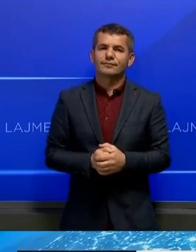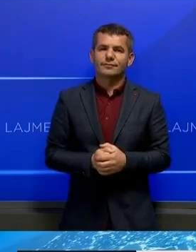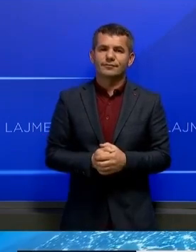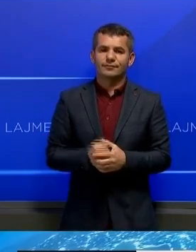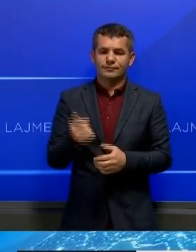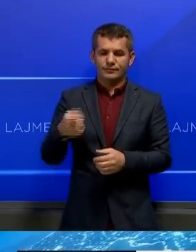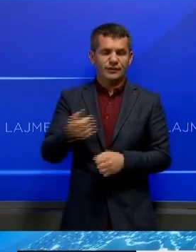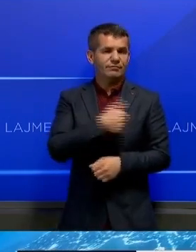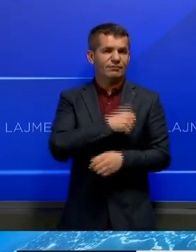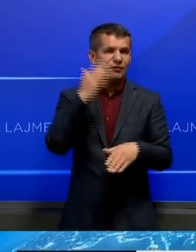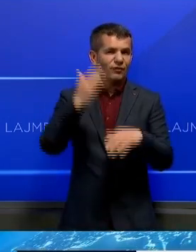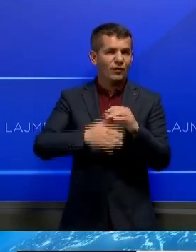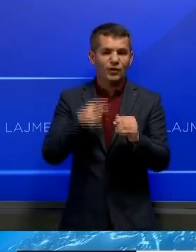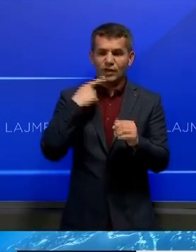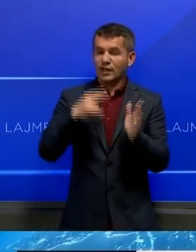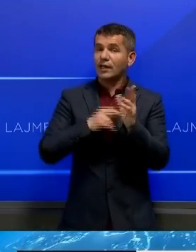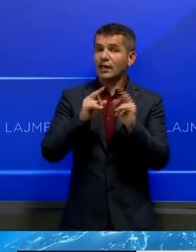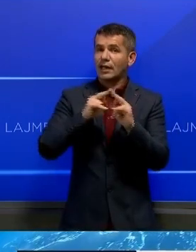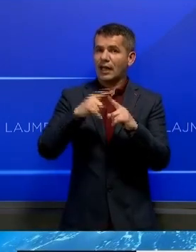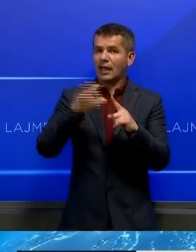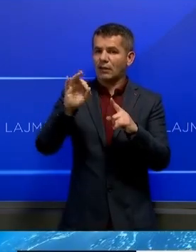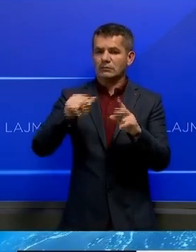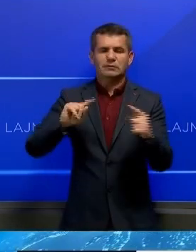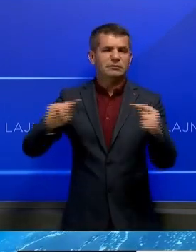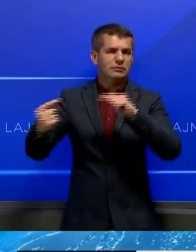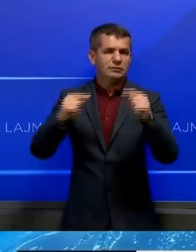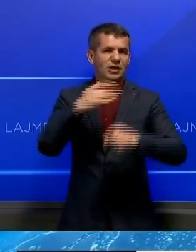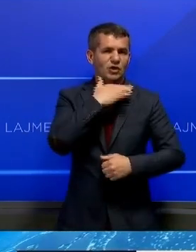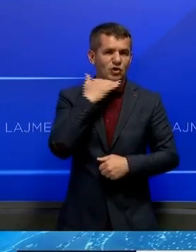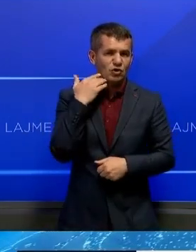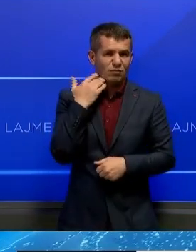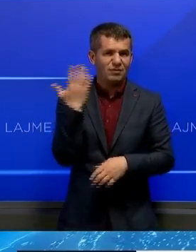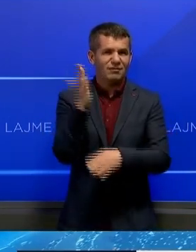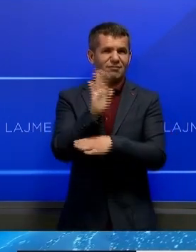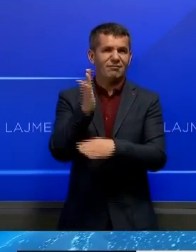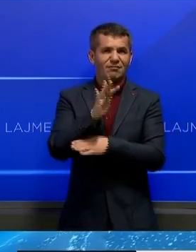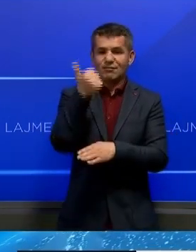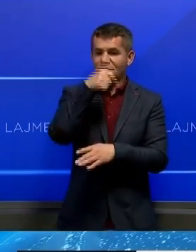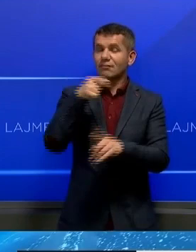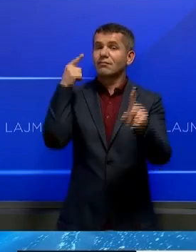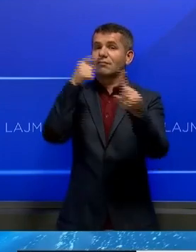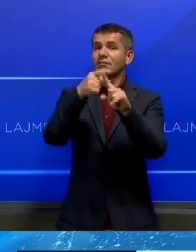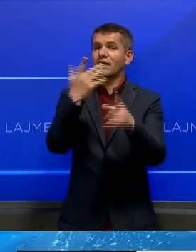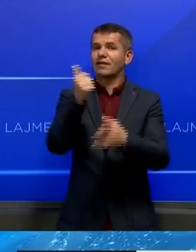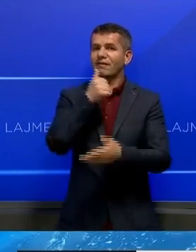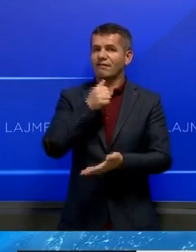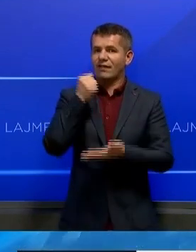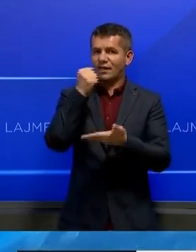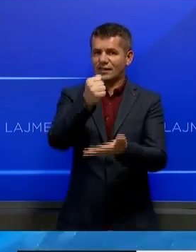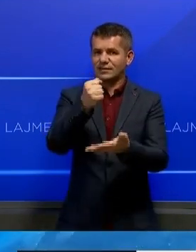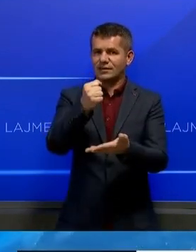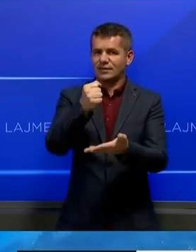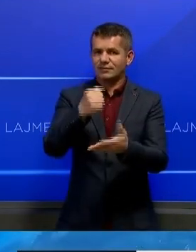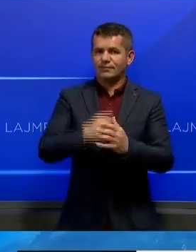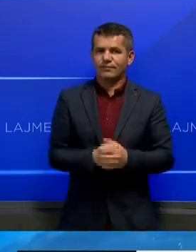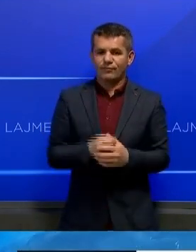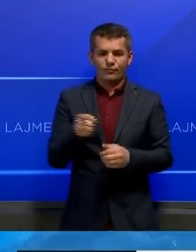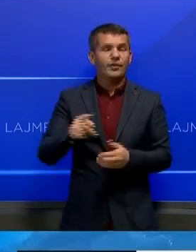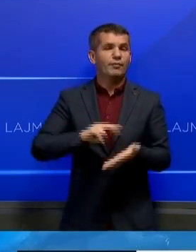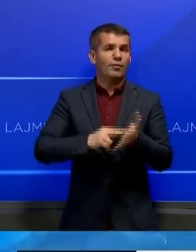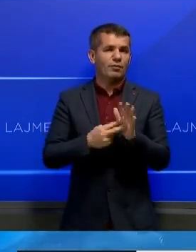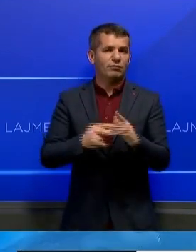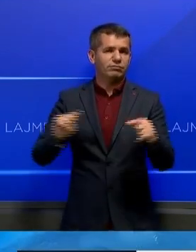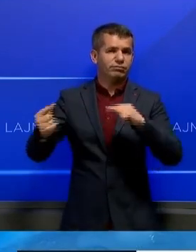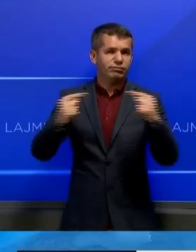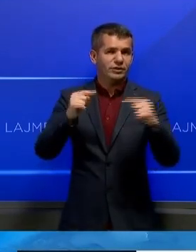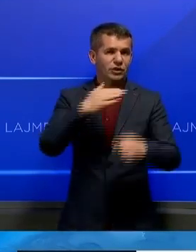Në vitet e fundit, aliancë është në tension pas debateve të liderve të saj për qëllimin dhe financimin e aliancës. Tensionet u rëtën